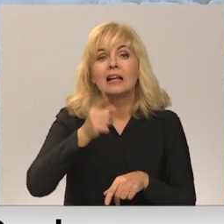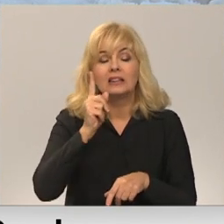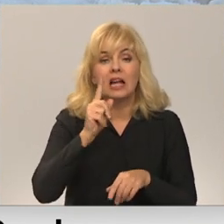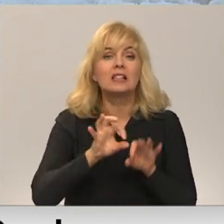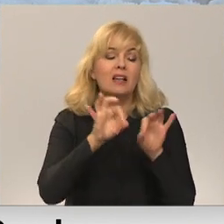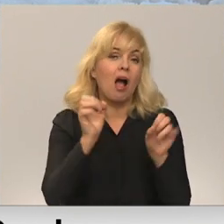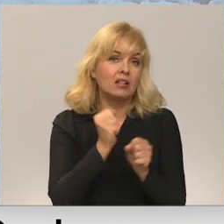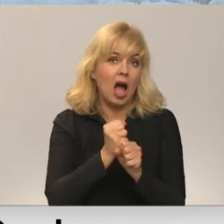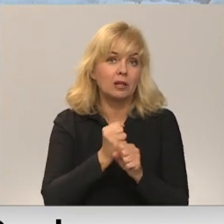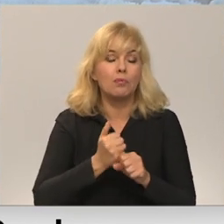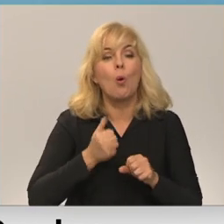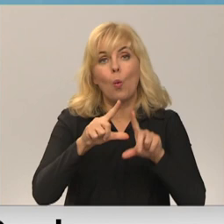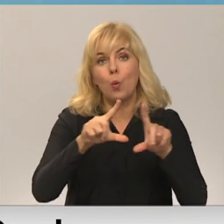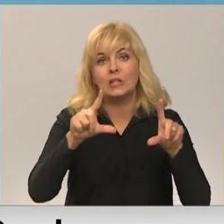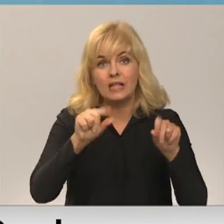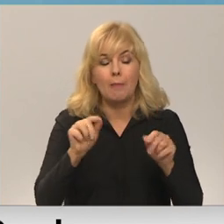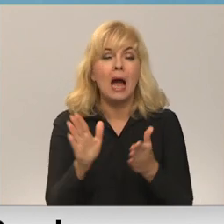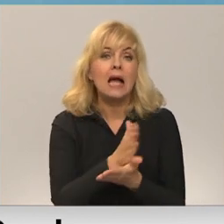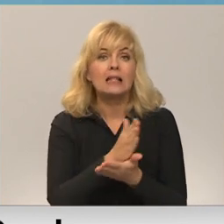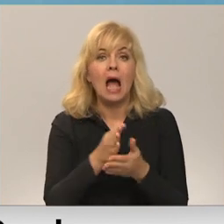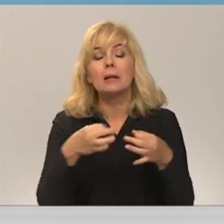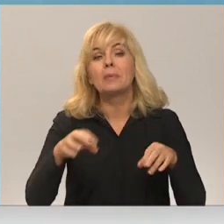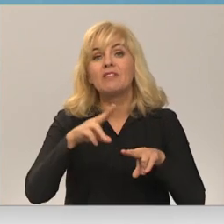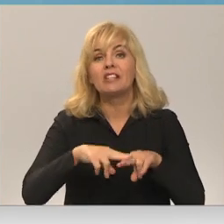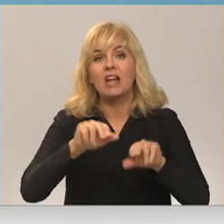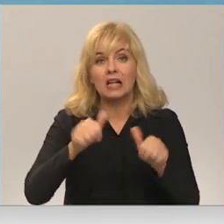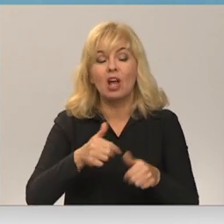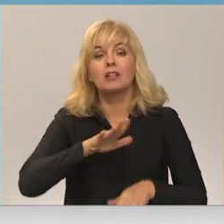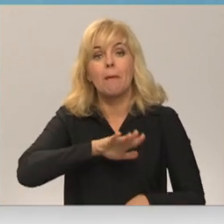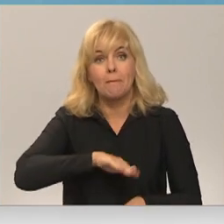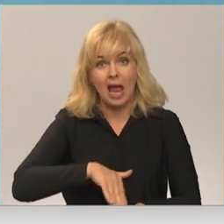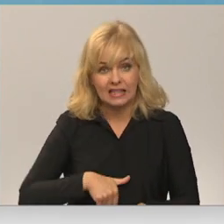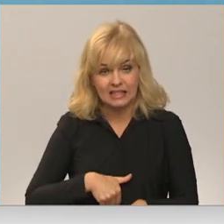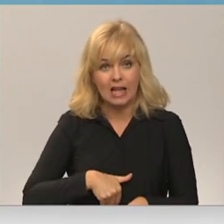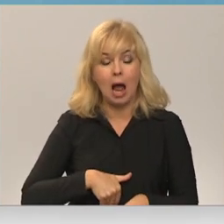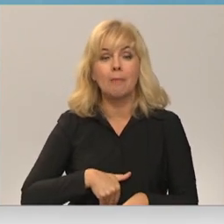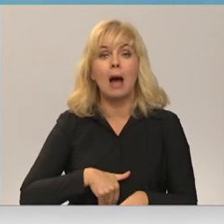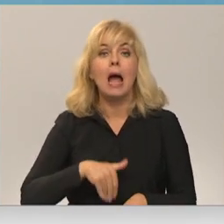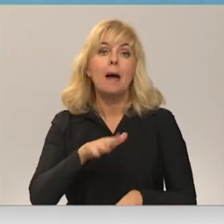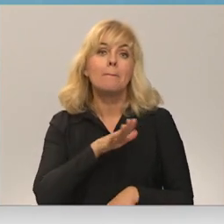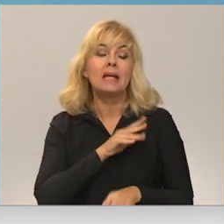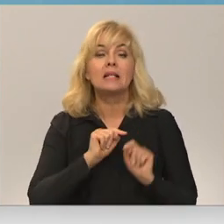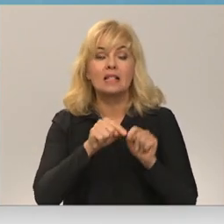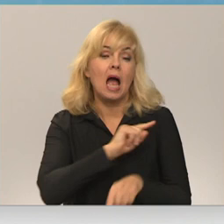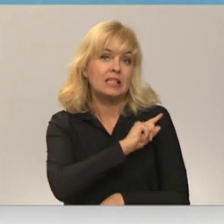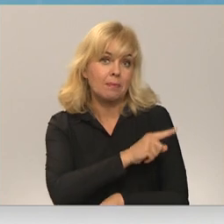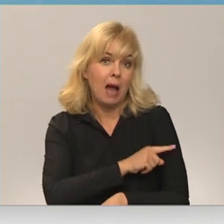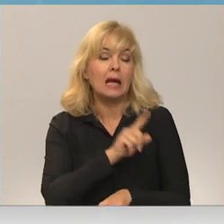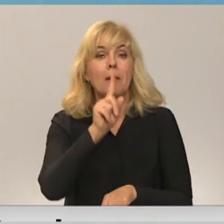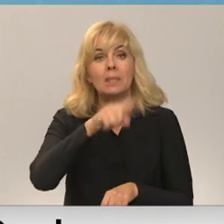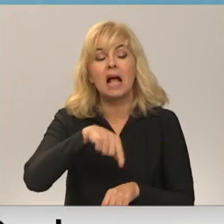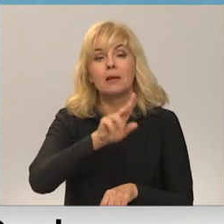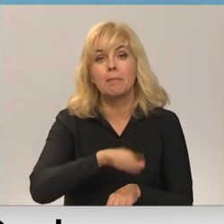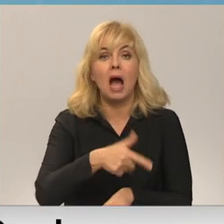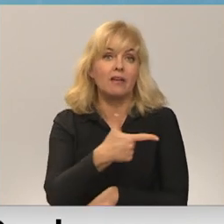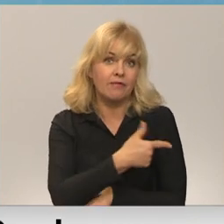uzņēmumā. Daļa vakans izveidojās pēc tam, kad bija stājās spēkā prasīt par vakcināciju.